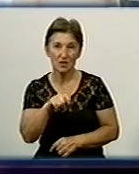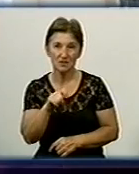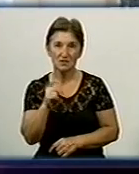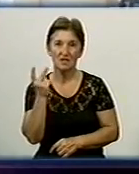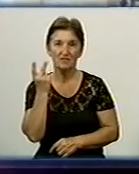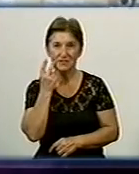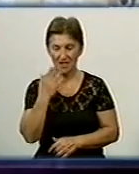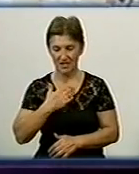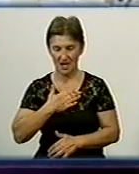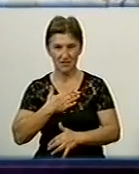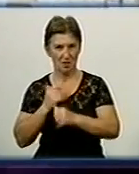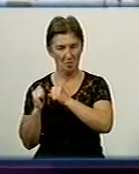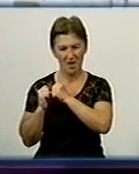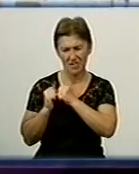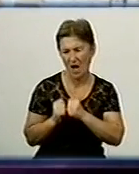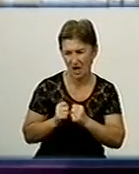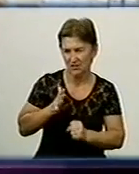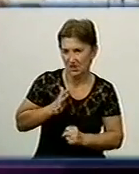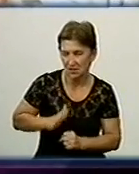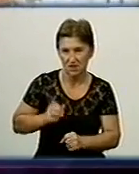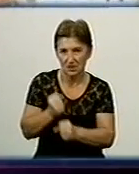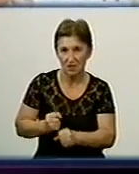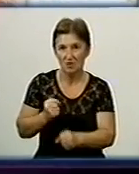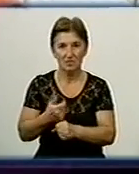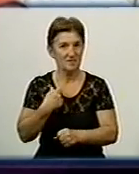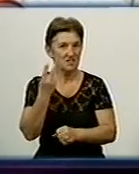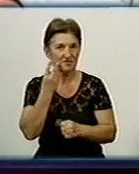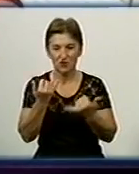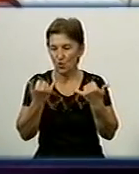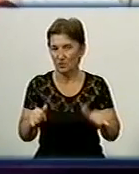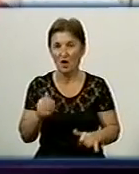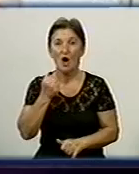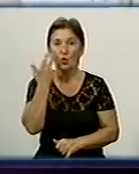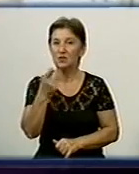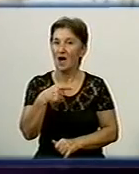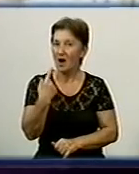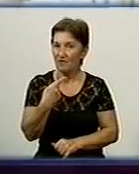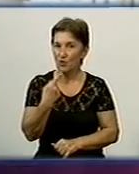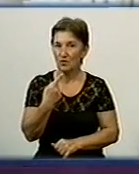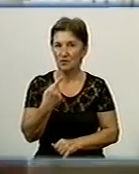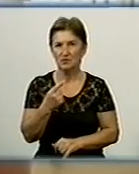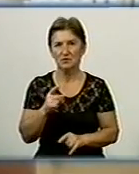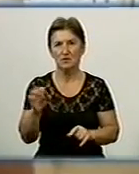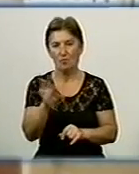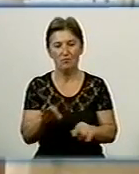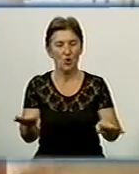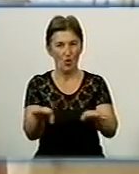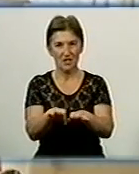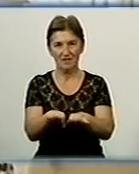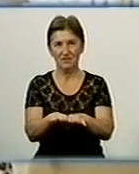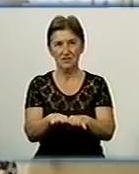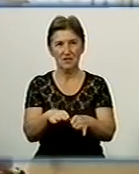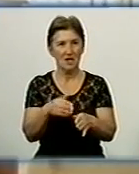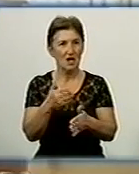тягне на собі. Це мене завжди дивувало, тому що коли говорять про рівність, це зовсім